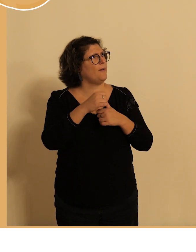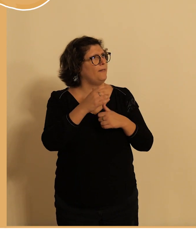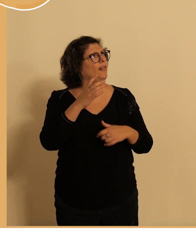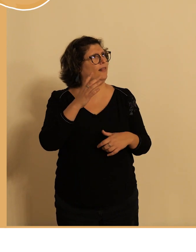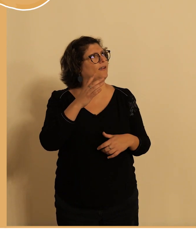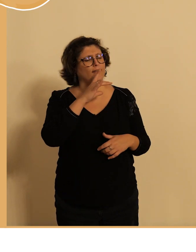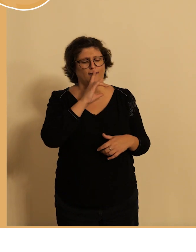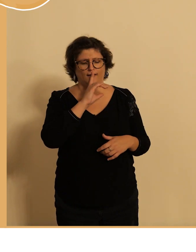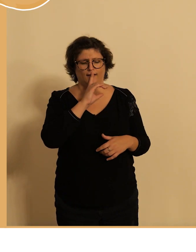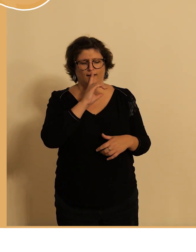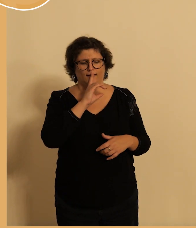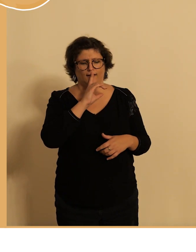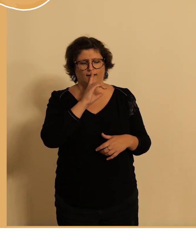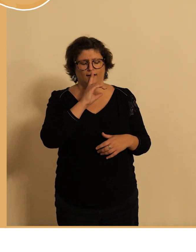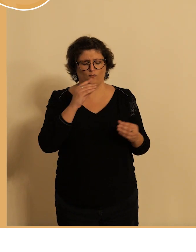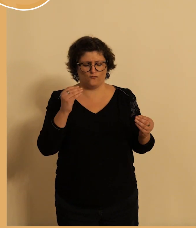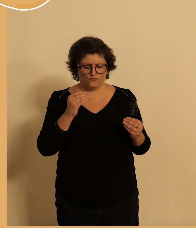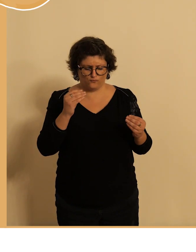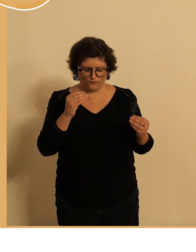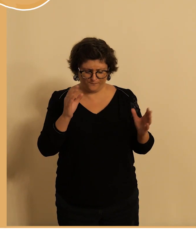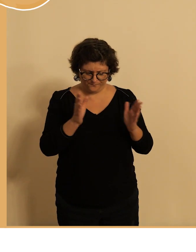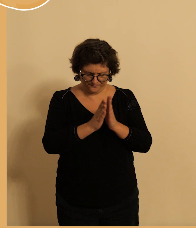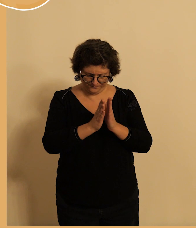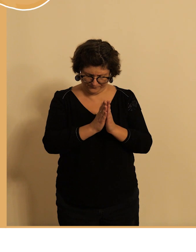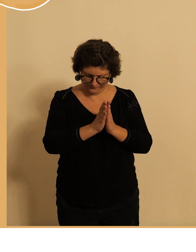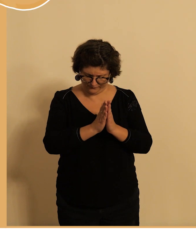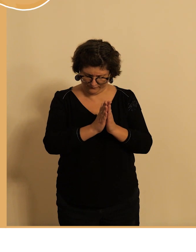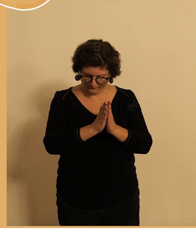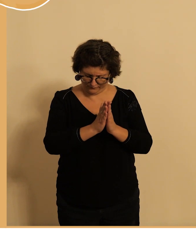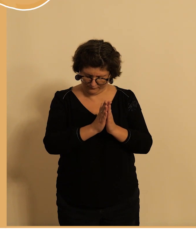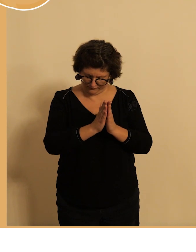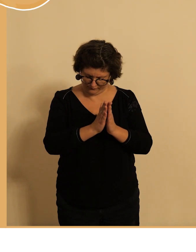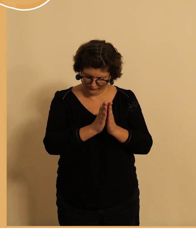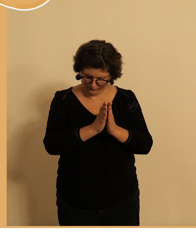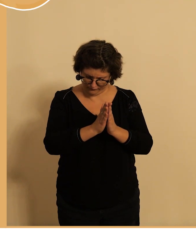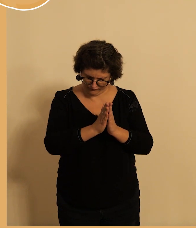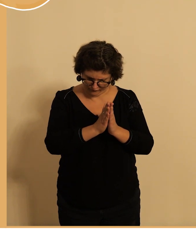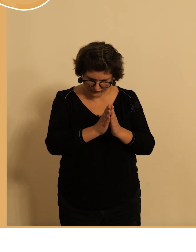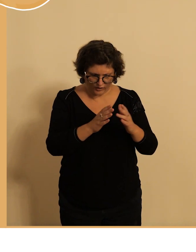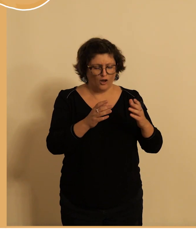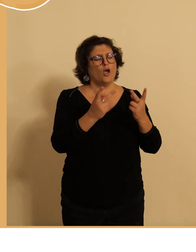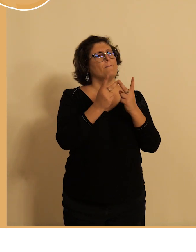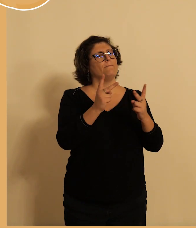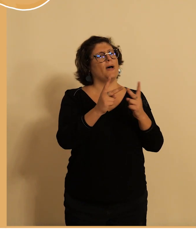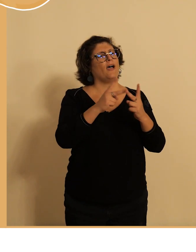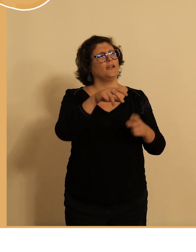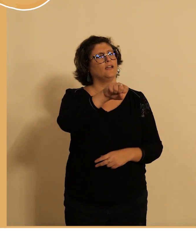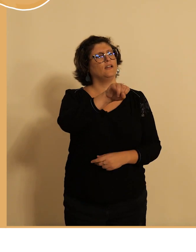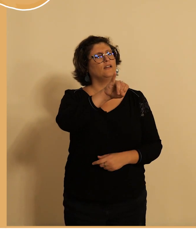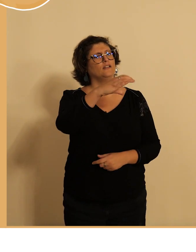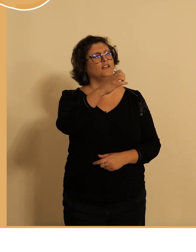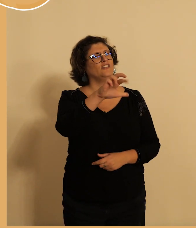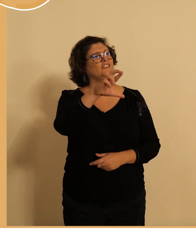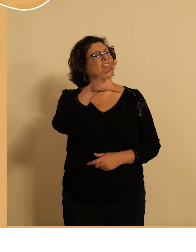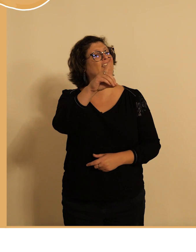aménagement qui se trouve place devant le le le le square François Sicard il me dit on a des des